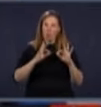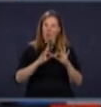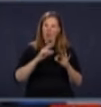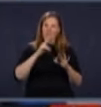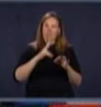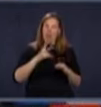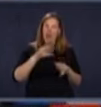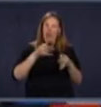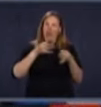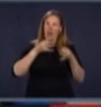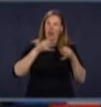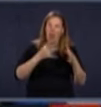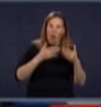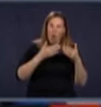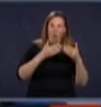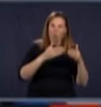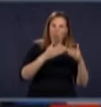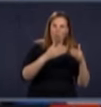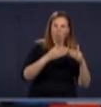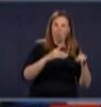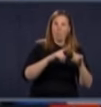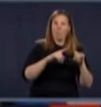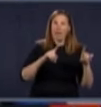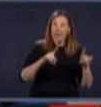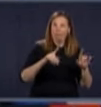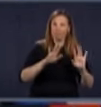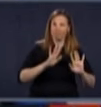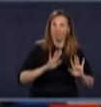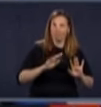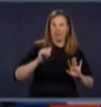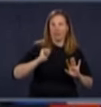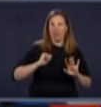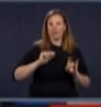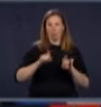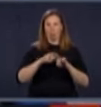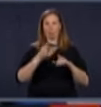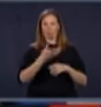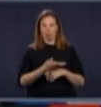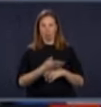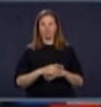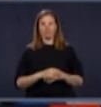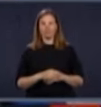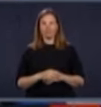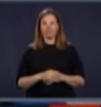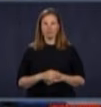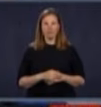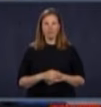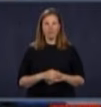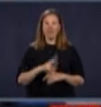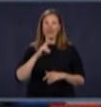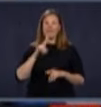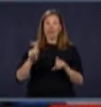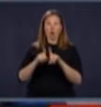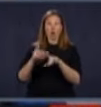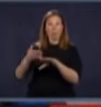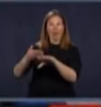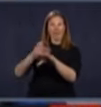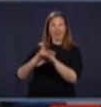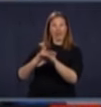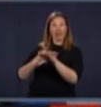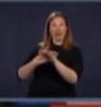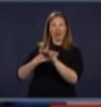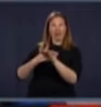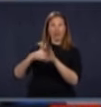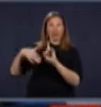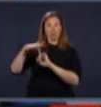rehausse-là, mais en revenant dans un mode de fonctionnement qui est différent d'avant. Je pense que les rassemblements